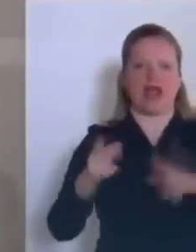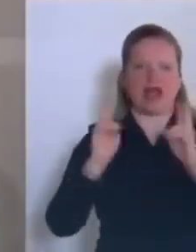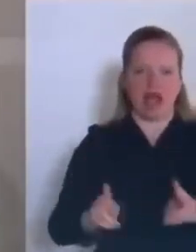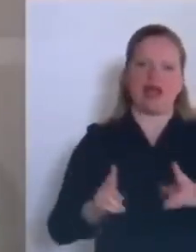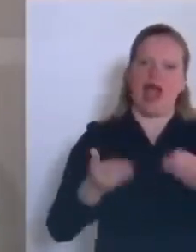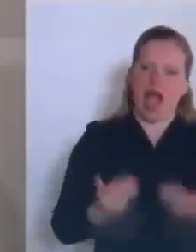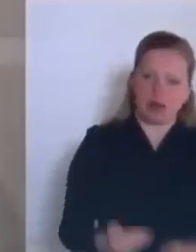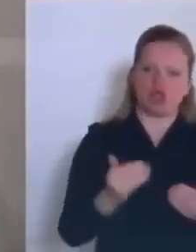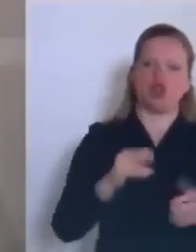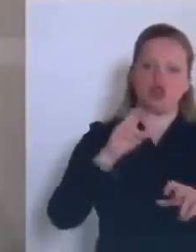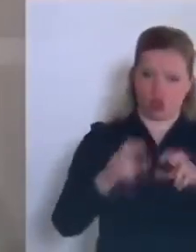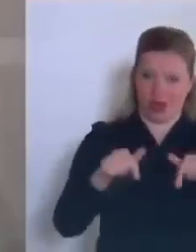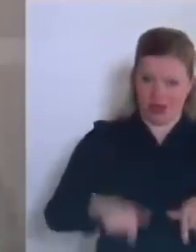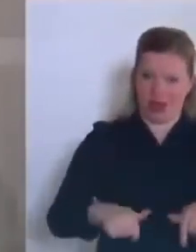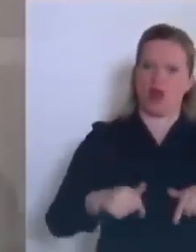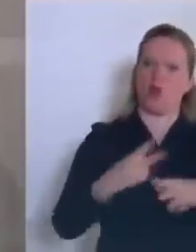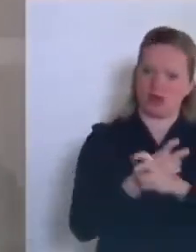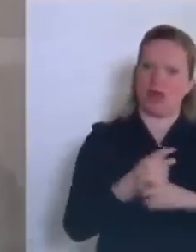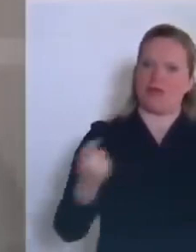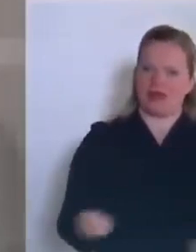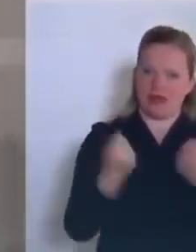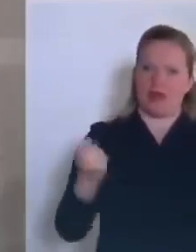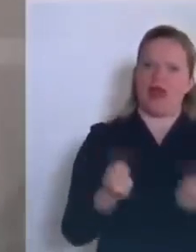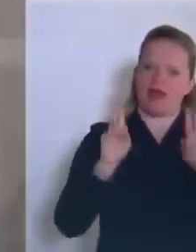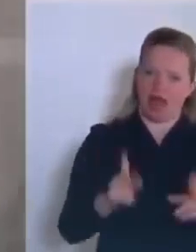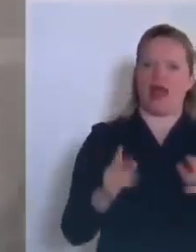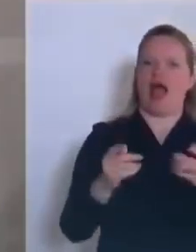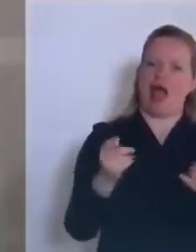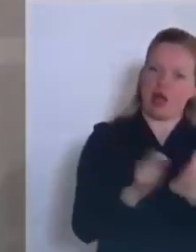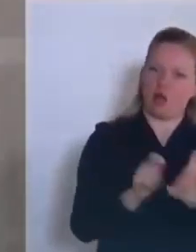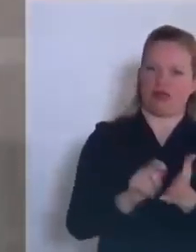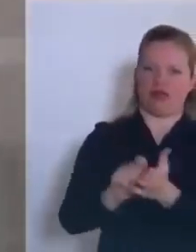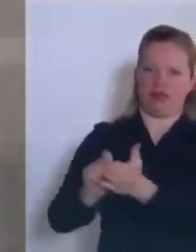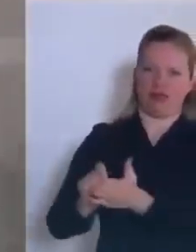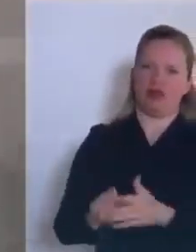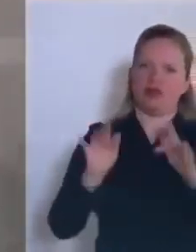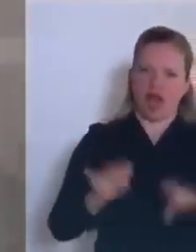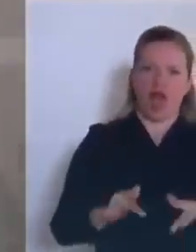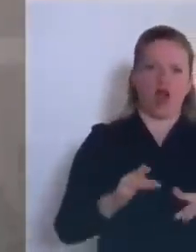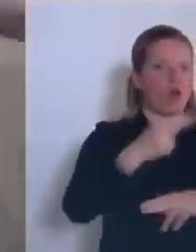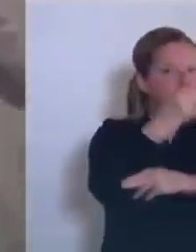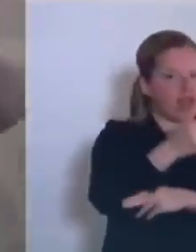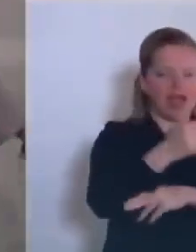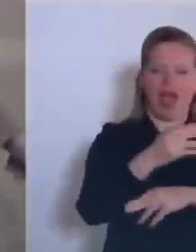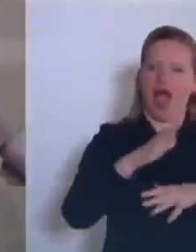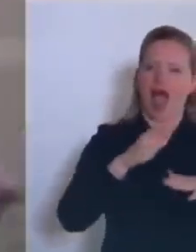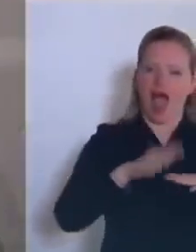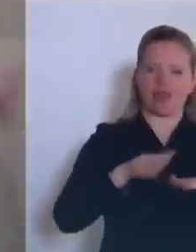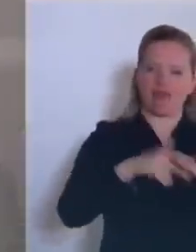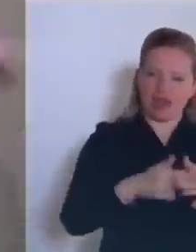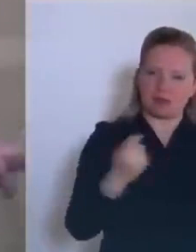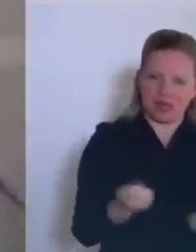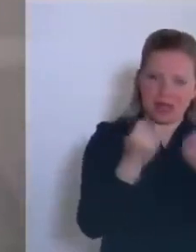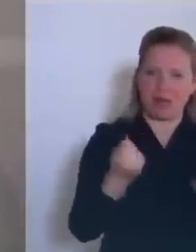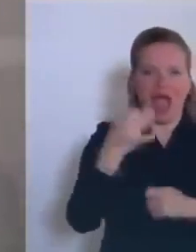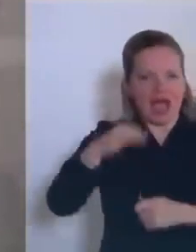austriaco, che possano essere usati in ogni attività che paga le tasse. Questo aiuta tutti gli imprenditori, dal sarto all'artigiano fino ai